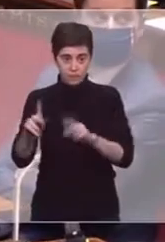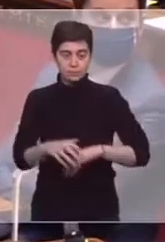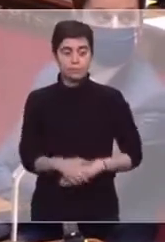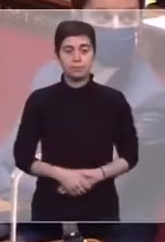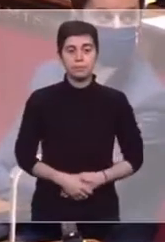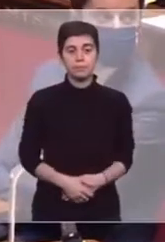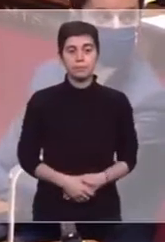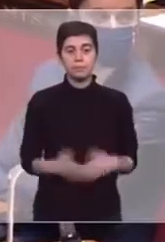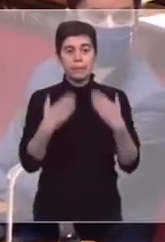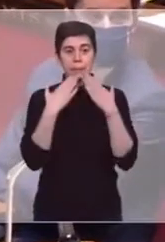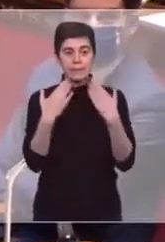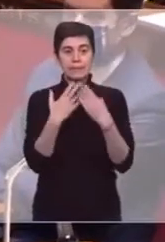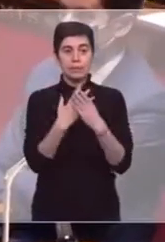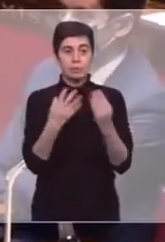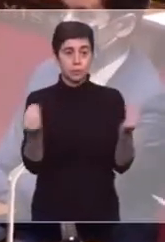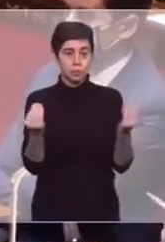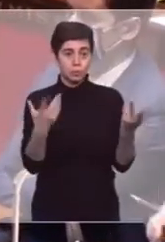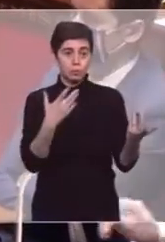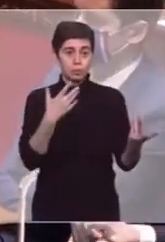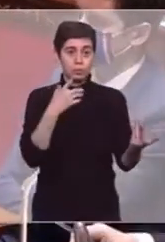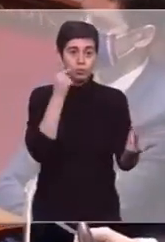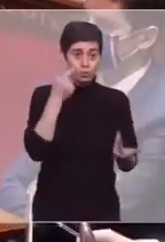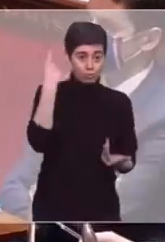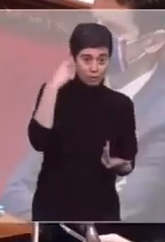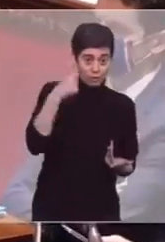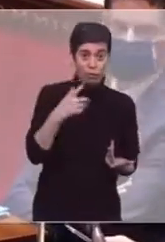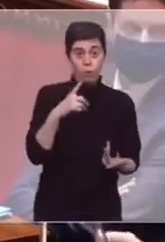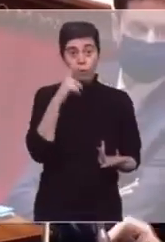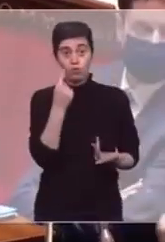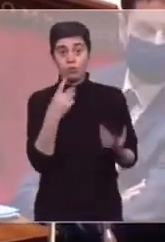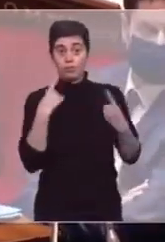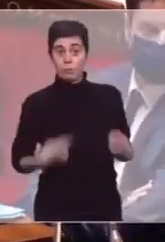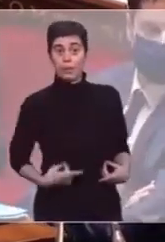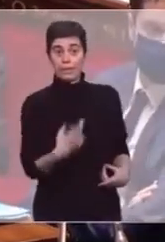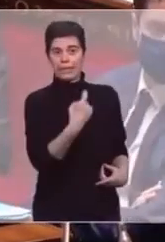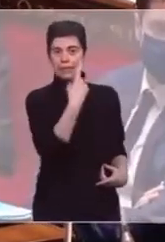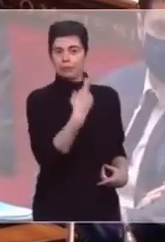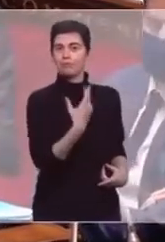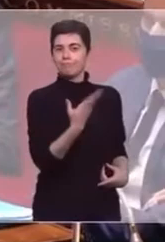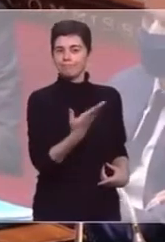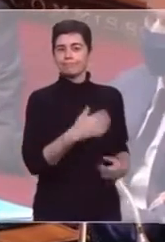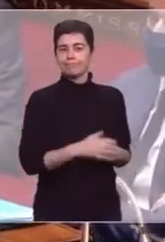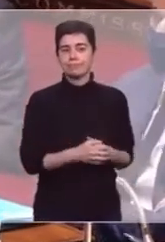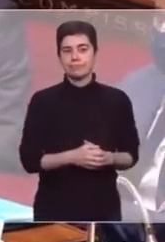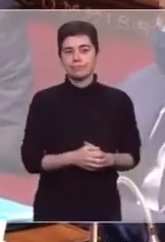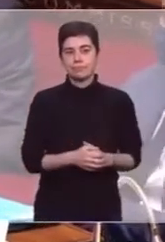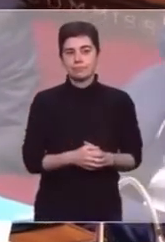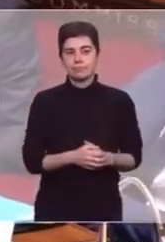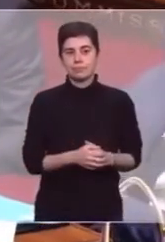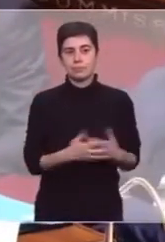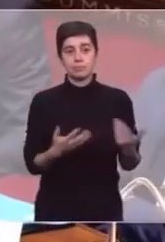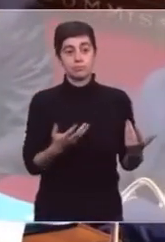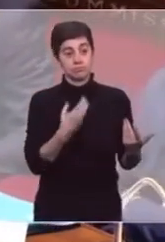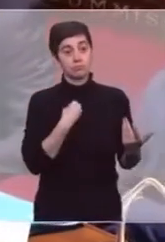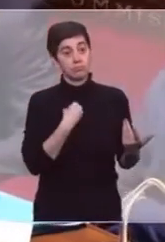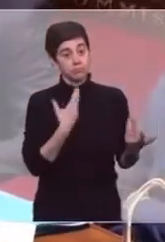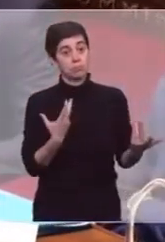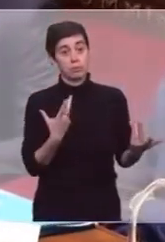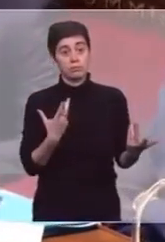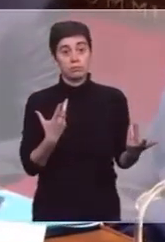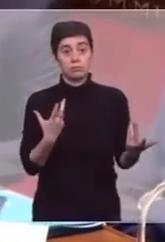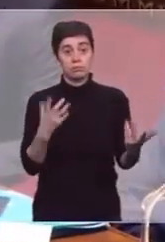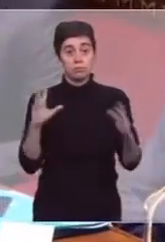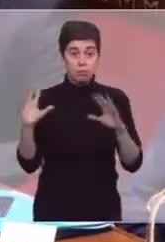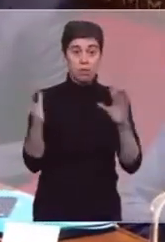Merci, M. le Président. M. le député, votre question me donne en effet l'occasion de nous féliciter collectivement